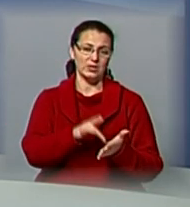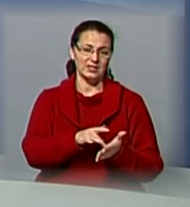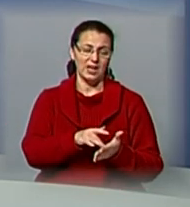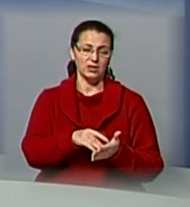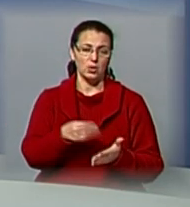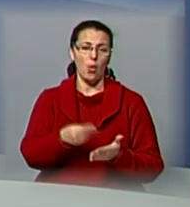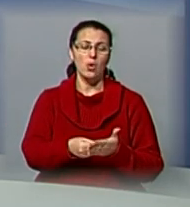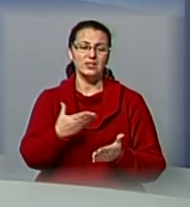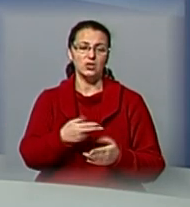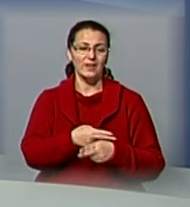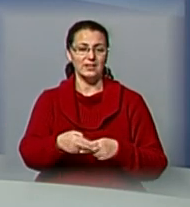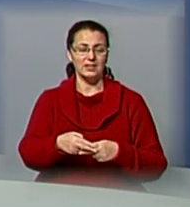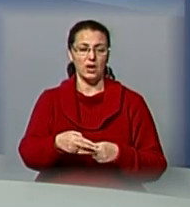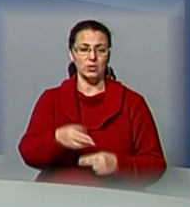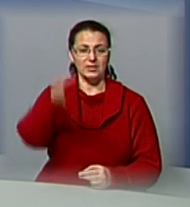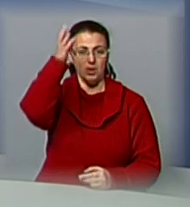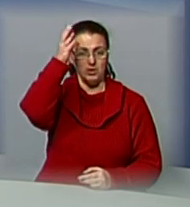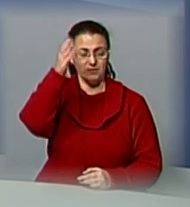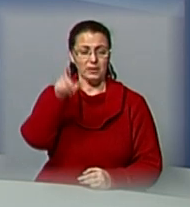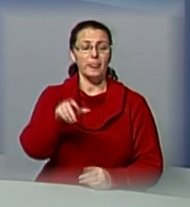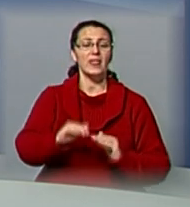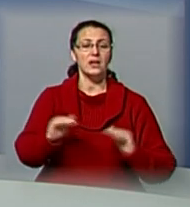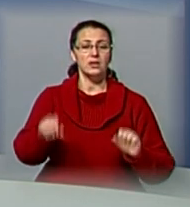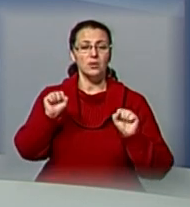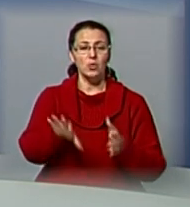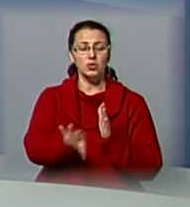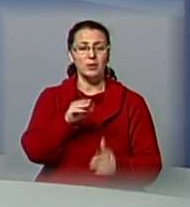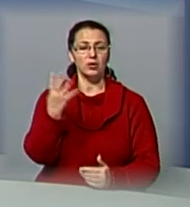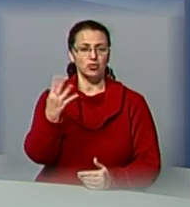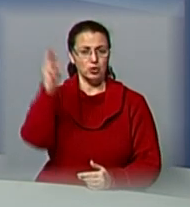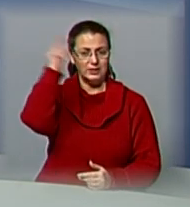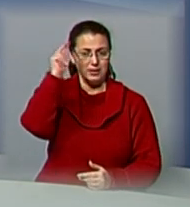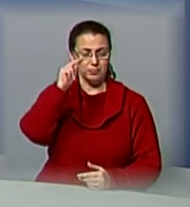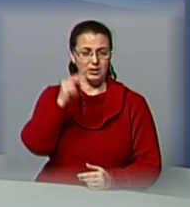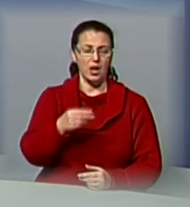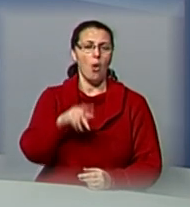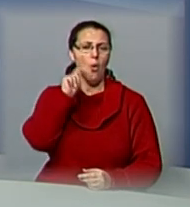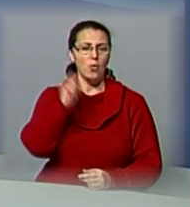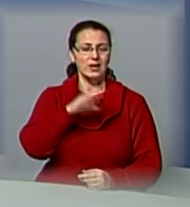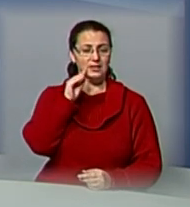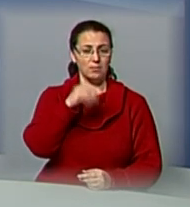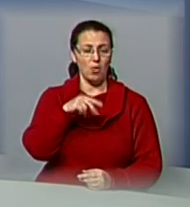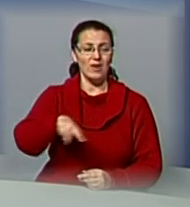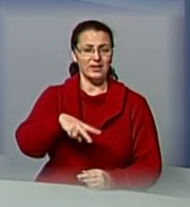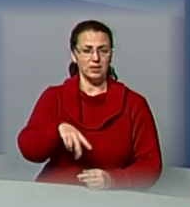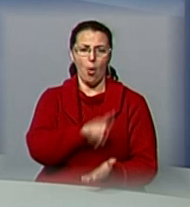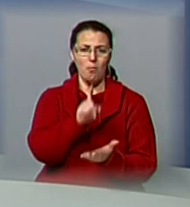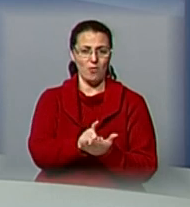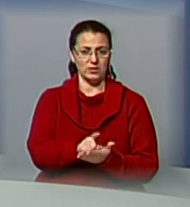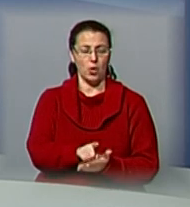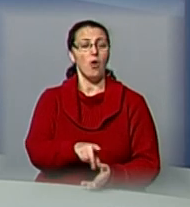року кожен учасник ЗНО може обрати чотири предмети, з них українська мова та література є обов'язкова. Також треба обрати